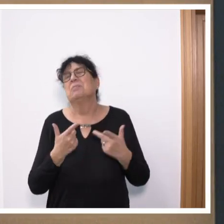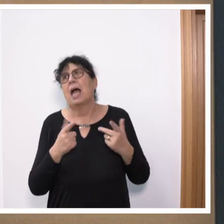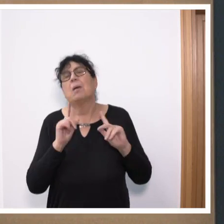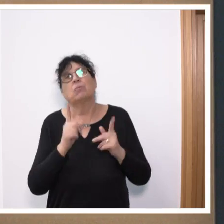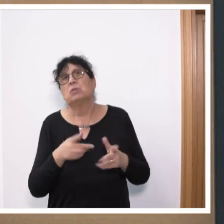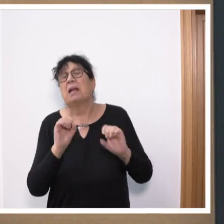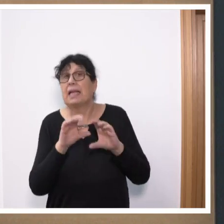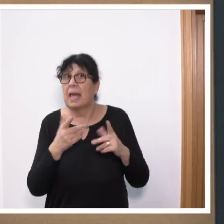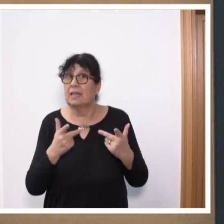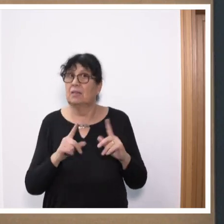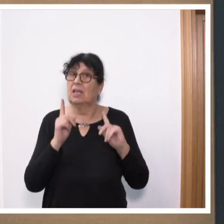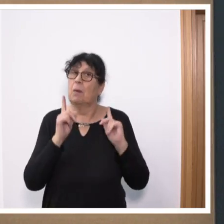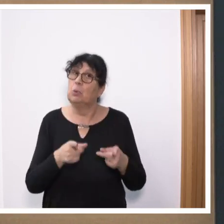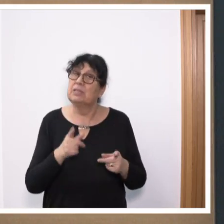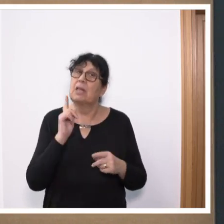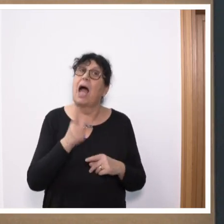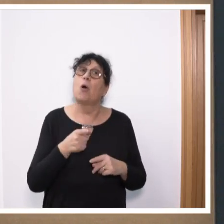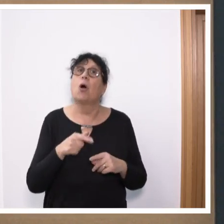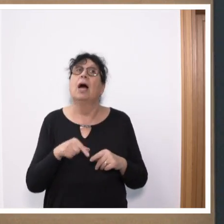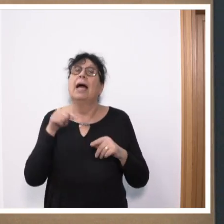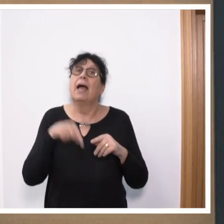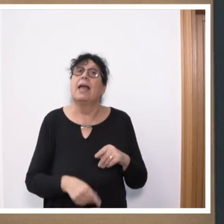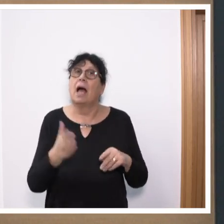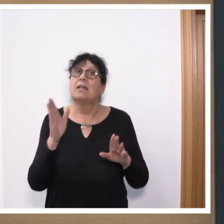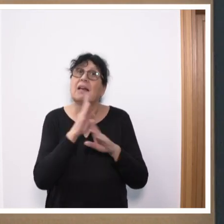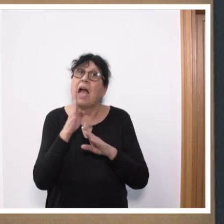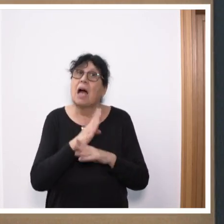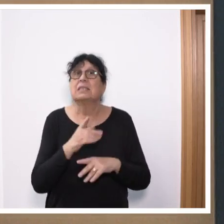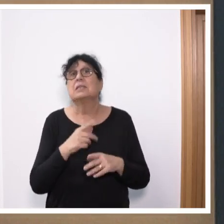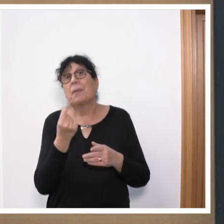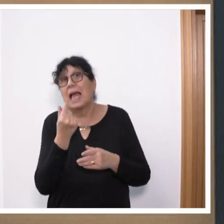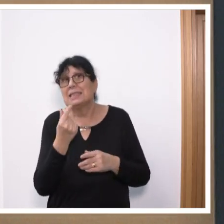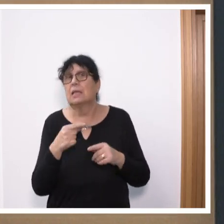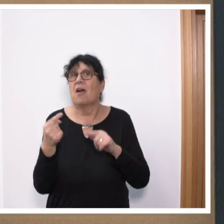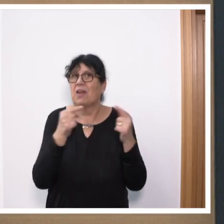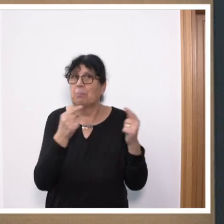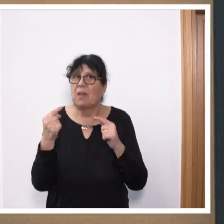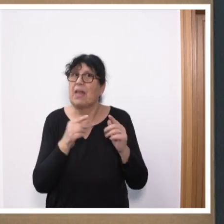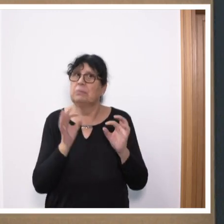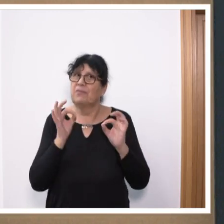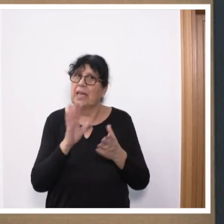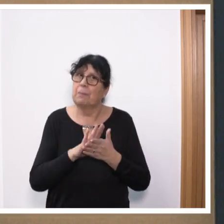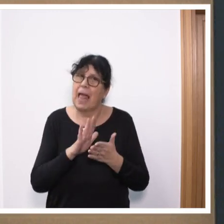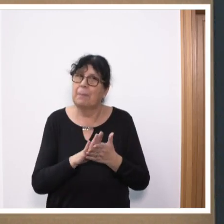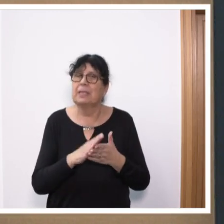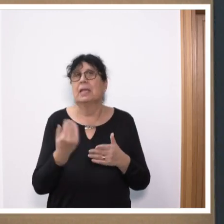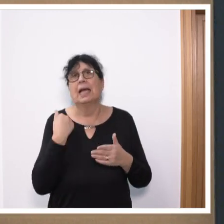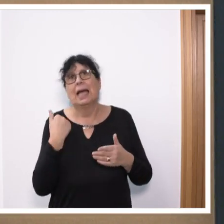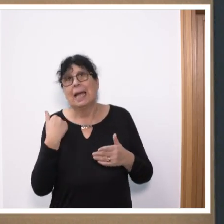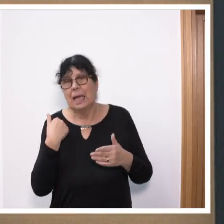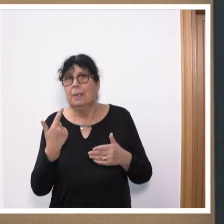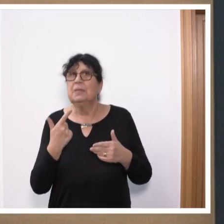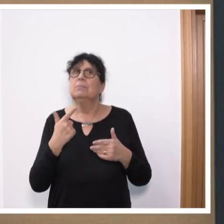geklärt werden. Wir müssen auch bei den Erdgaspreisen wettbewerbsfähig werden. Wir haben heute, das ist der Vortrag gewesen von Stefan Rauber, Platz 4